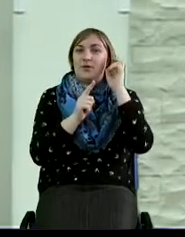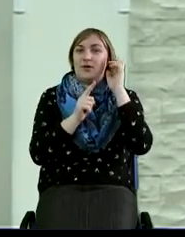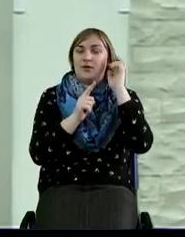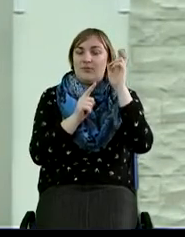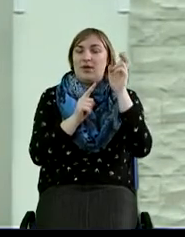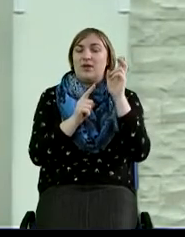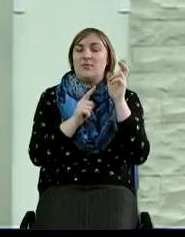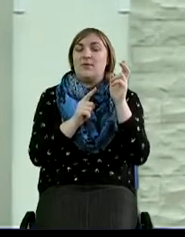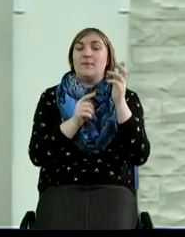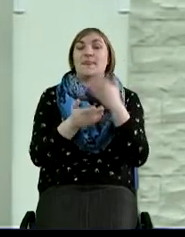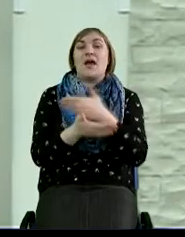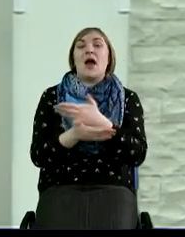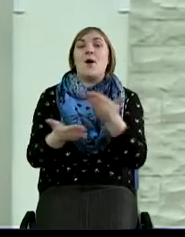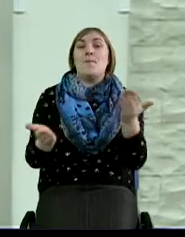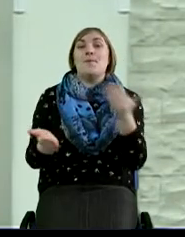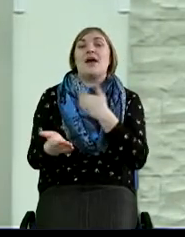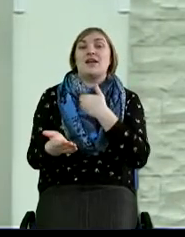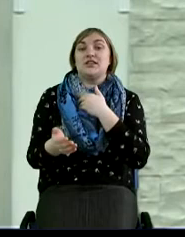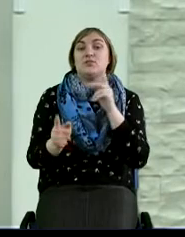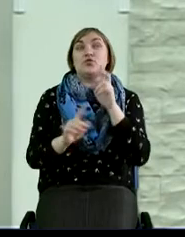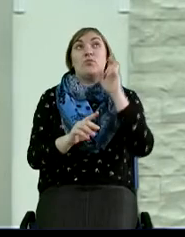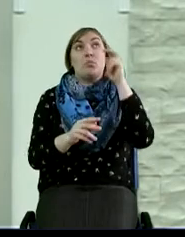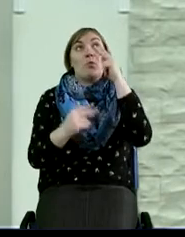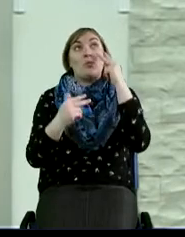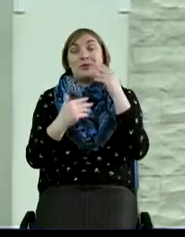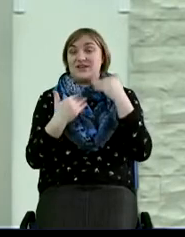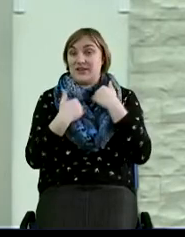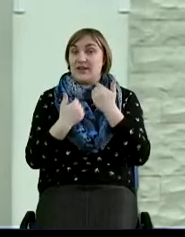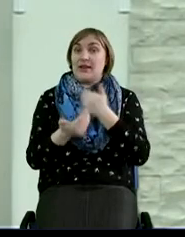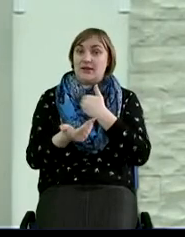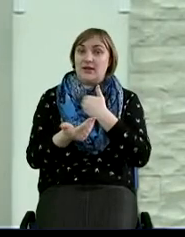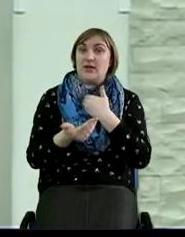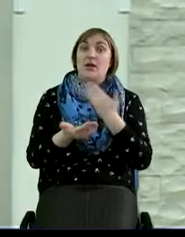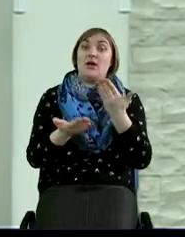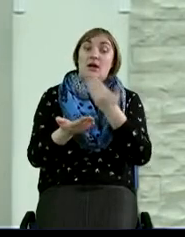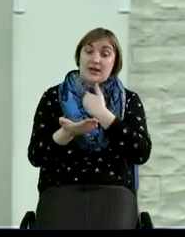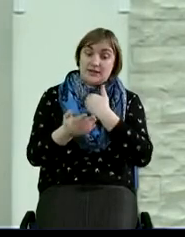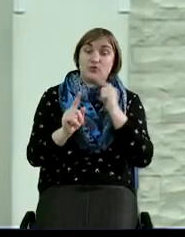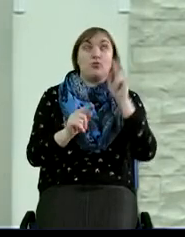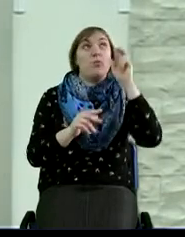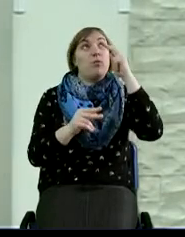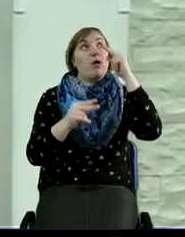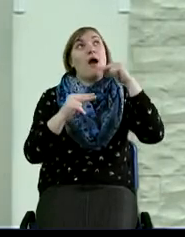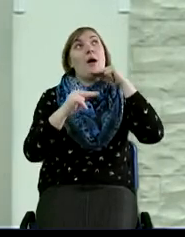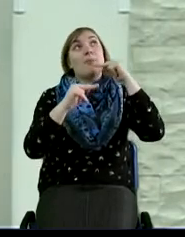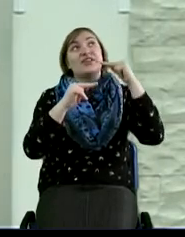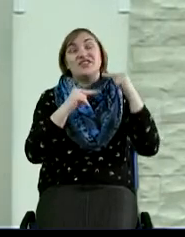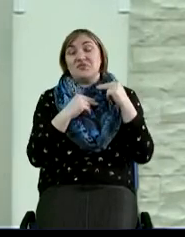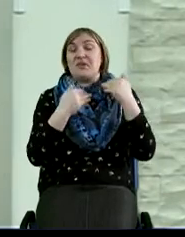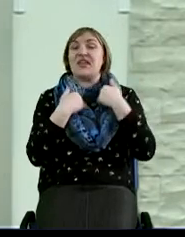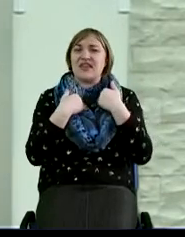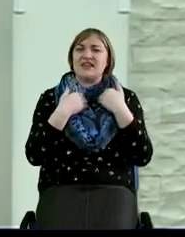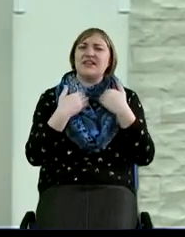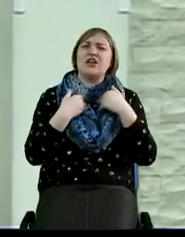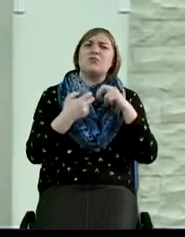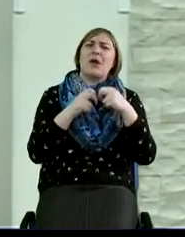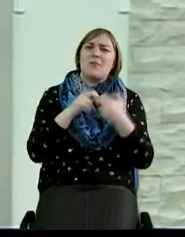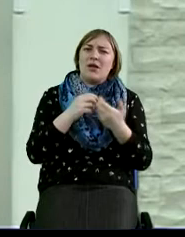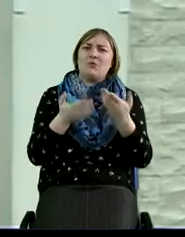А мы с вами хотим, чтобы Бог презрел на нас с вами. Мы хотим, чтобы Бог обратил на нас с вами, обратил на наши проблемы, обратил